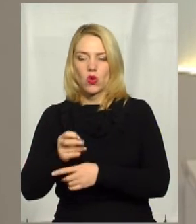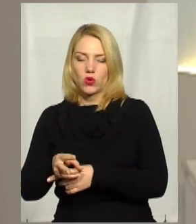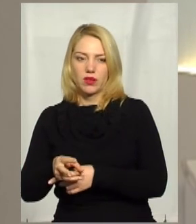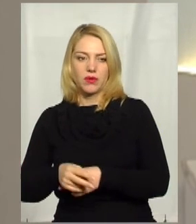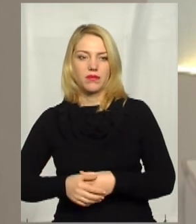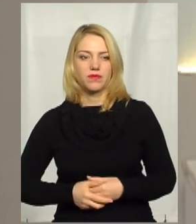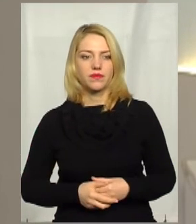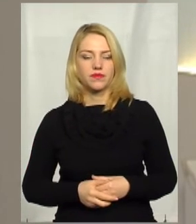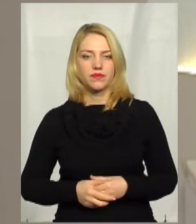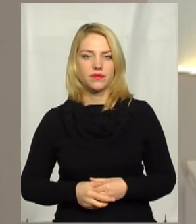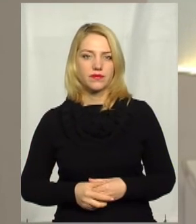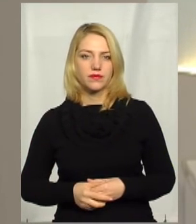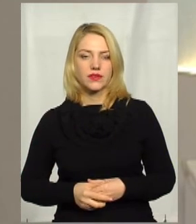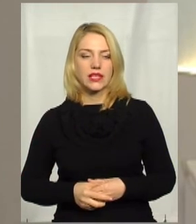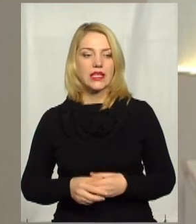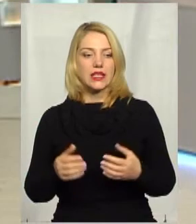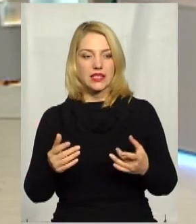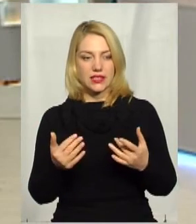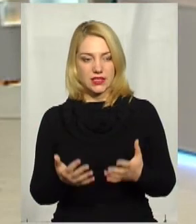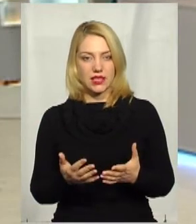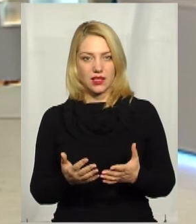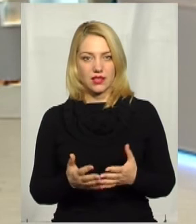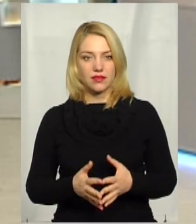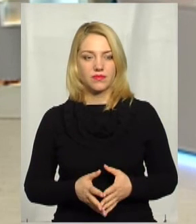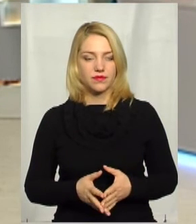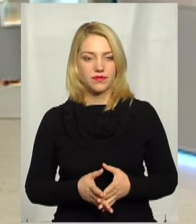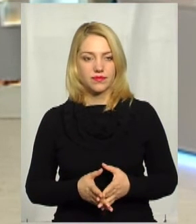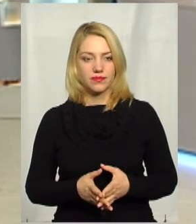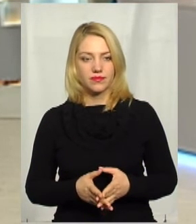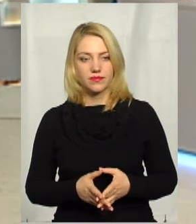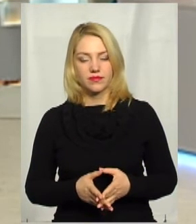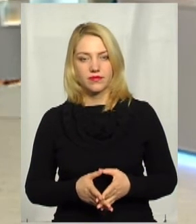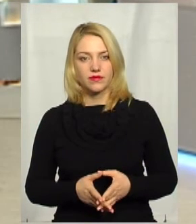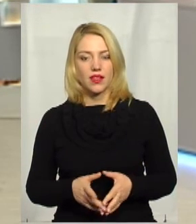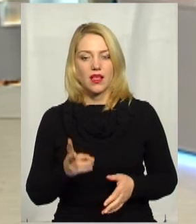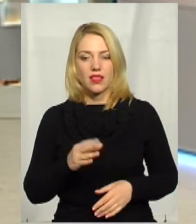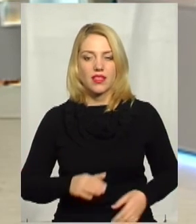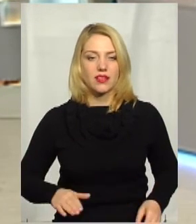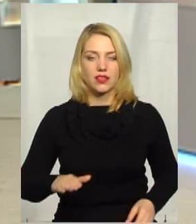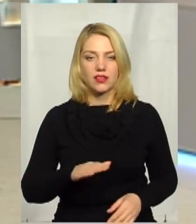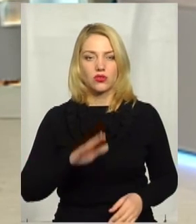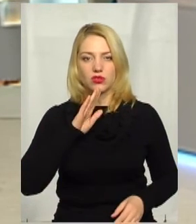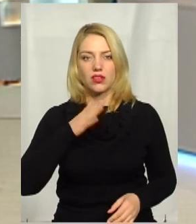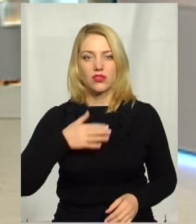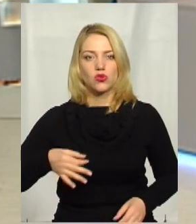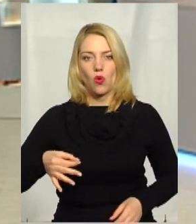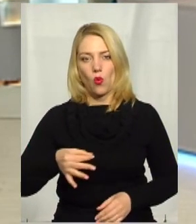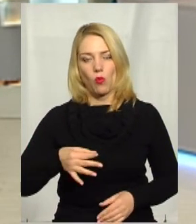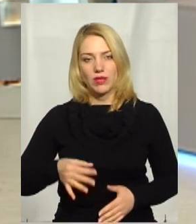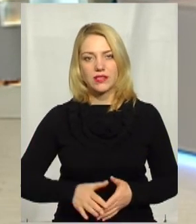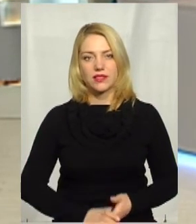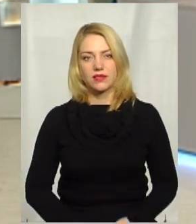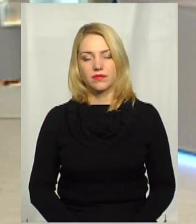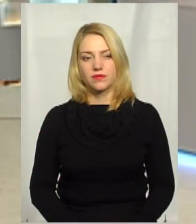І скільки на території нашої області все-таки